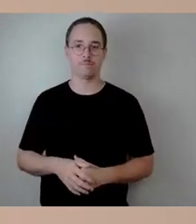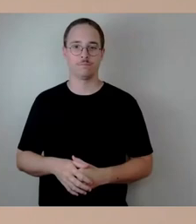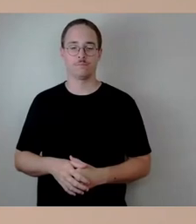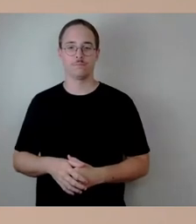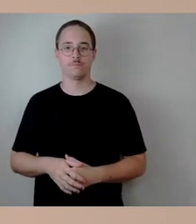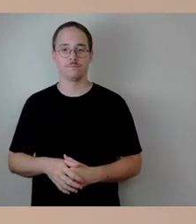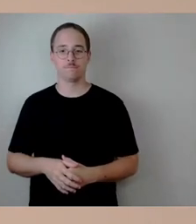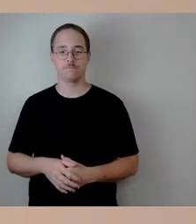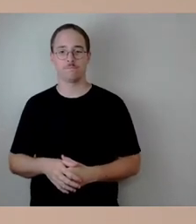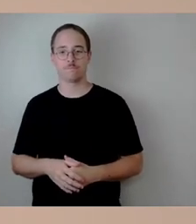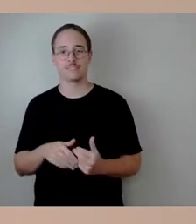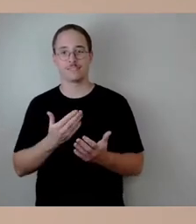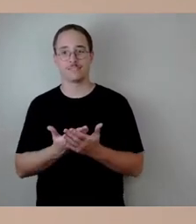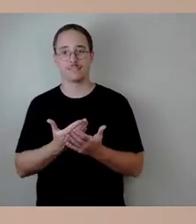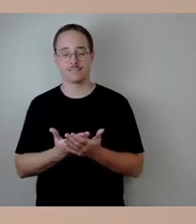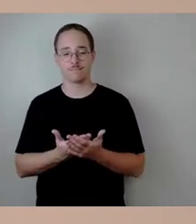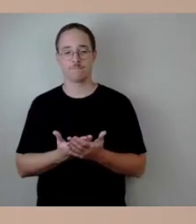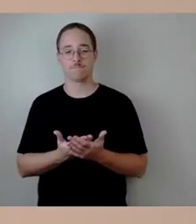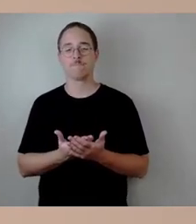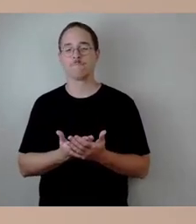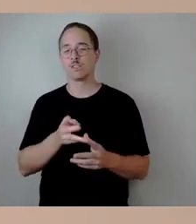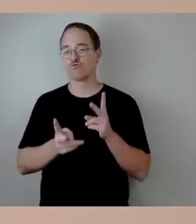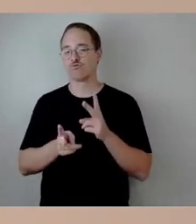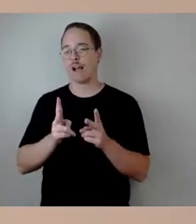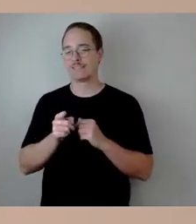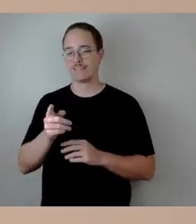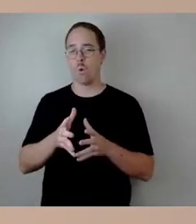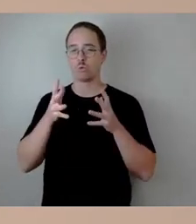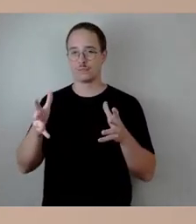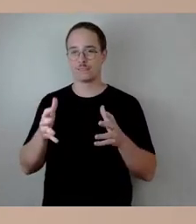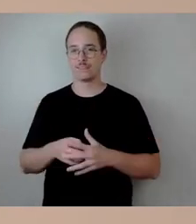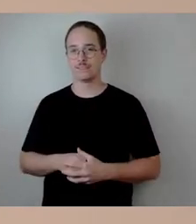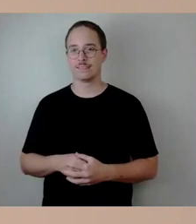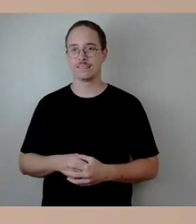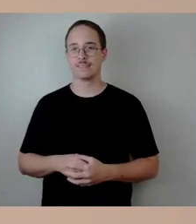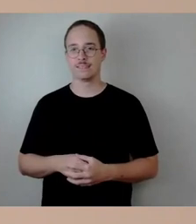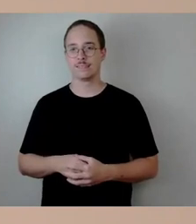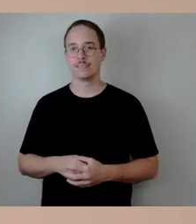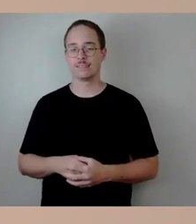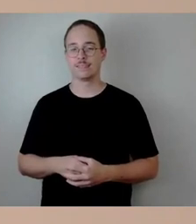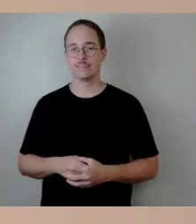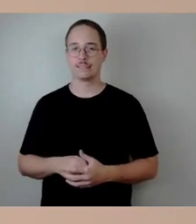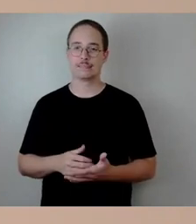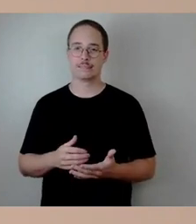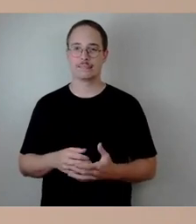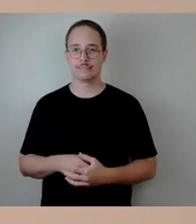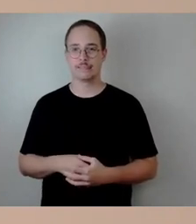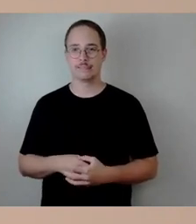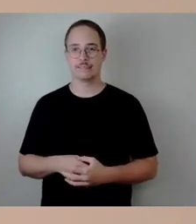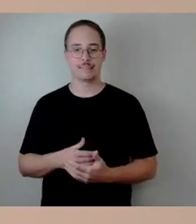Insofern sind die Schäden dort erheblich, sodass im Moment nicht davon auszugehen ist, dass